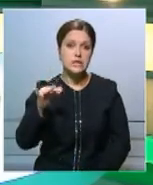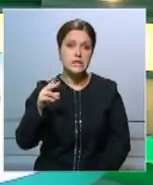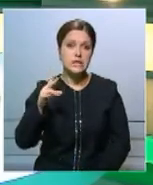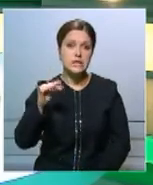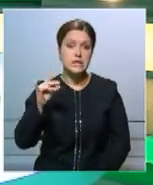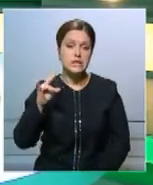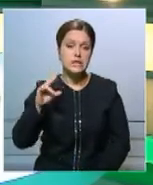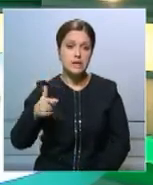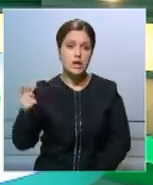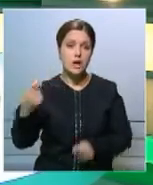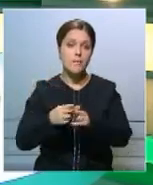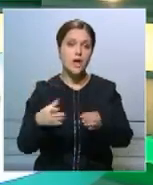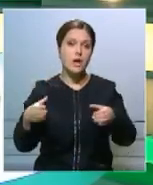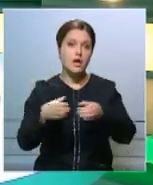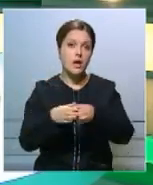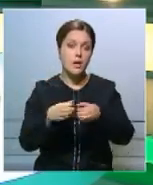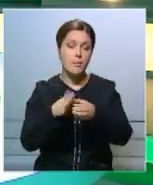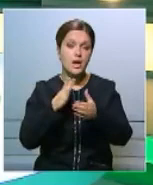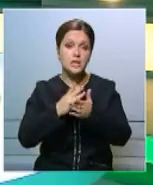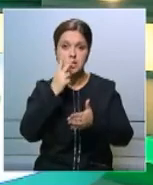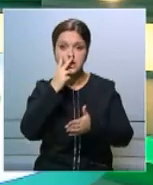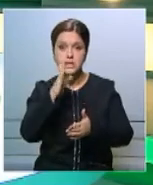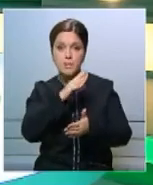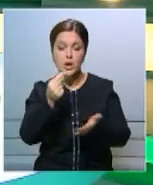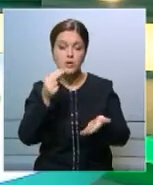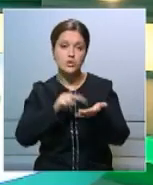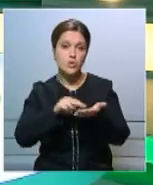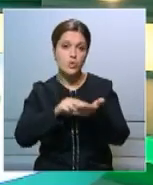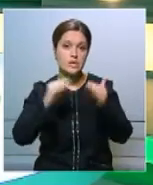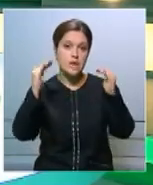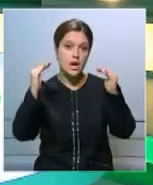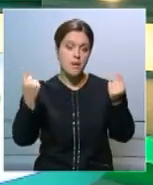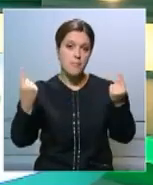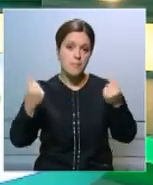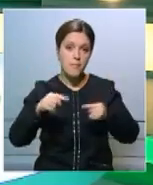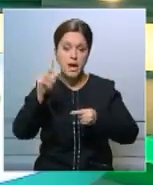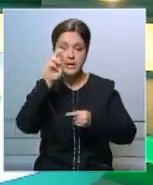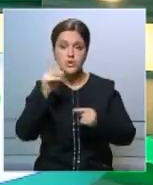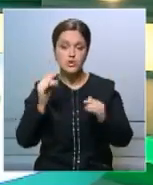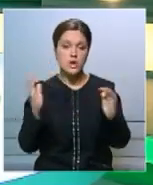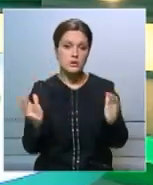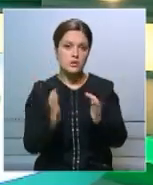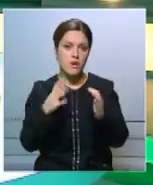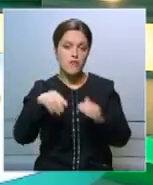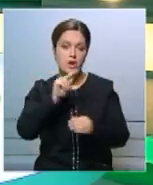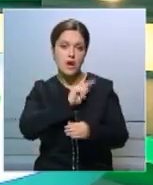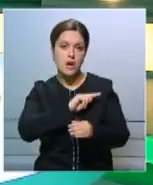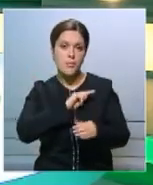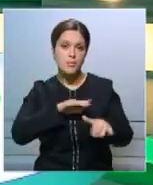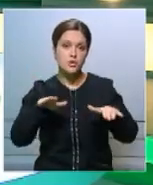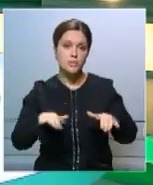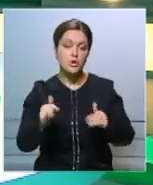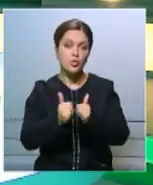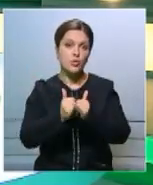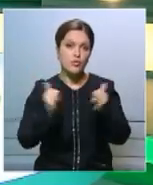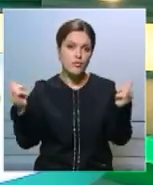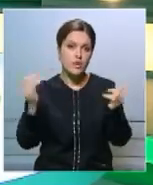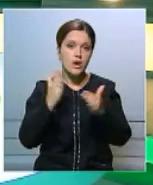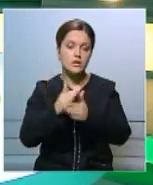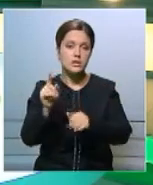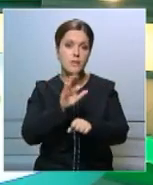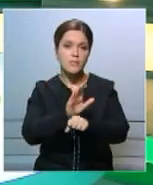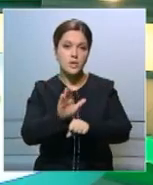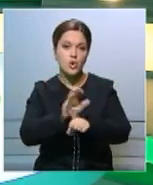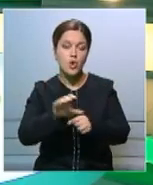буровой компании, несмотря на колебания цен на мировом рынке нефти, смогли не только сохранить все рабочие места, но и увеличить объемы